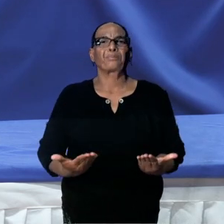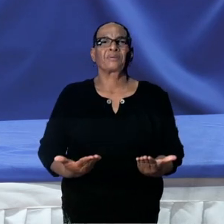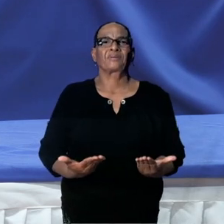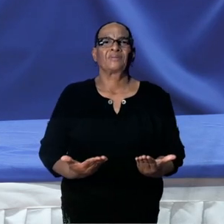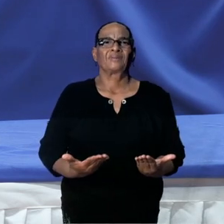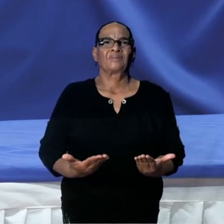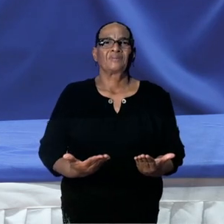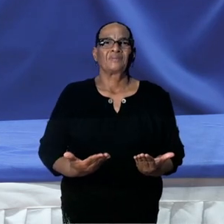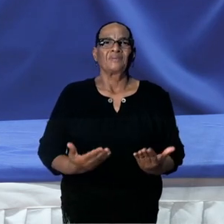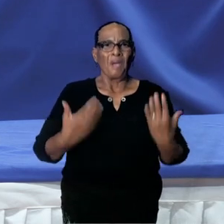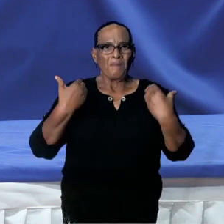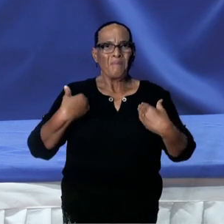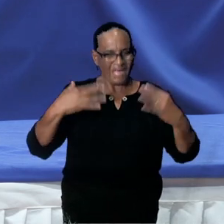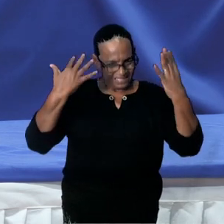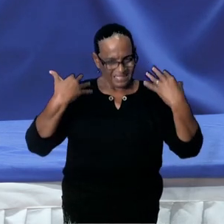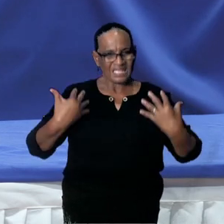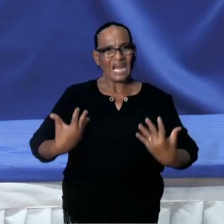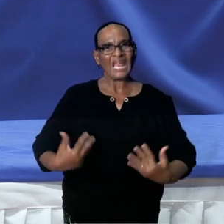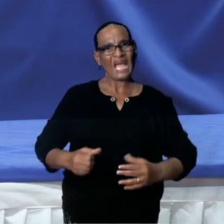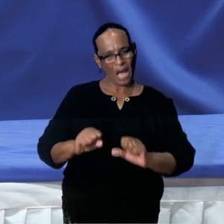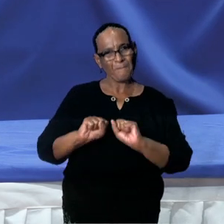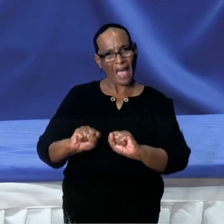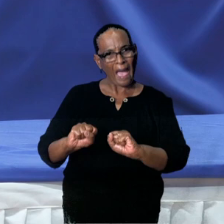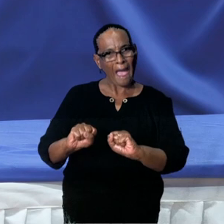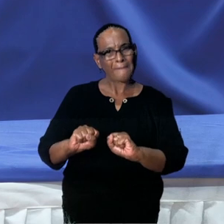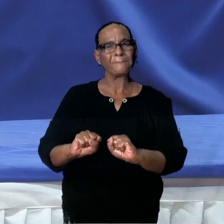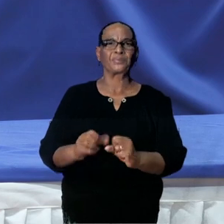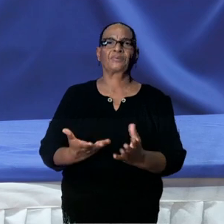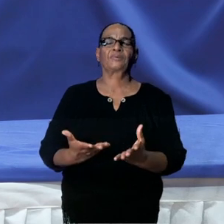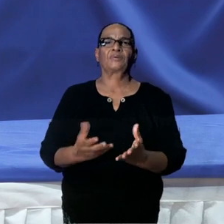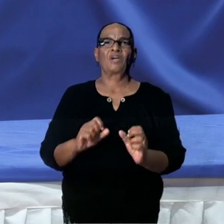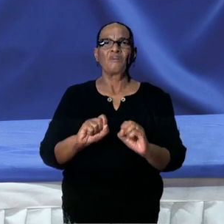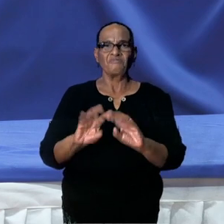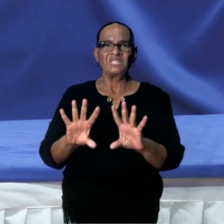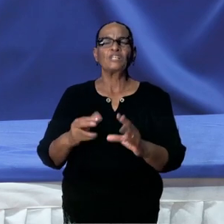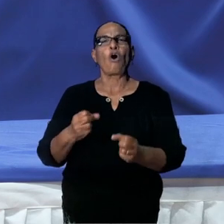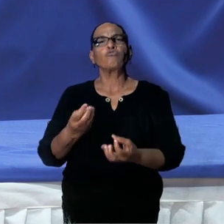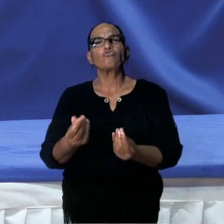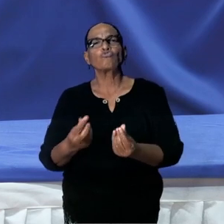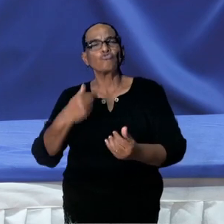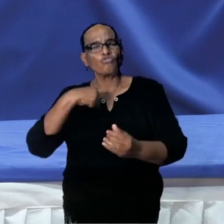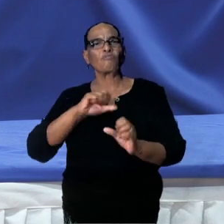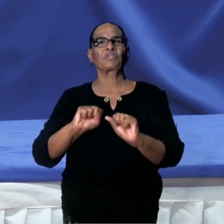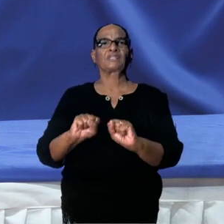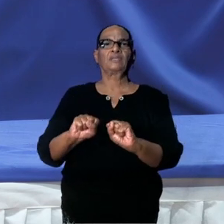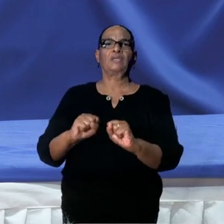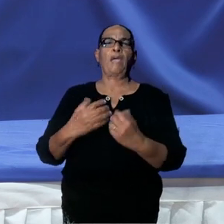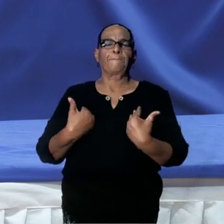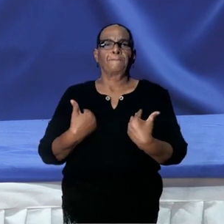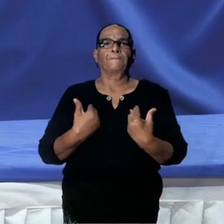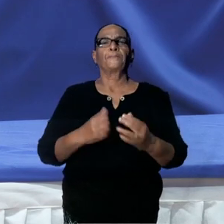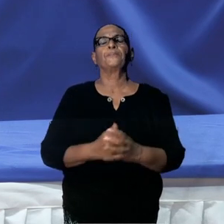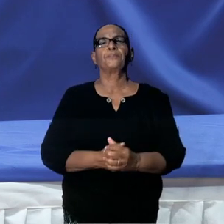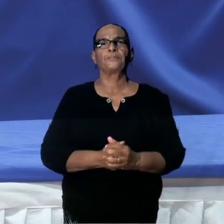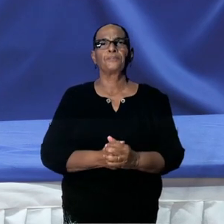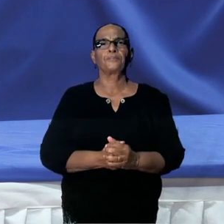bescherming kunnen leveren, waardoor er voor of tegen